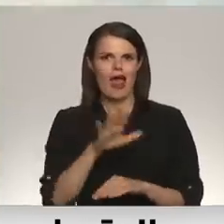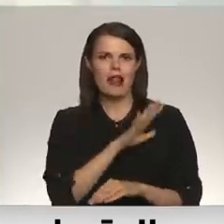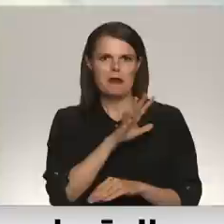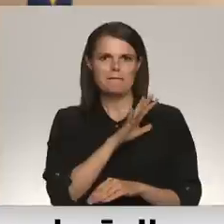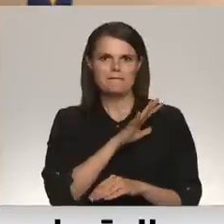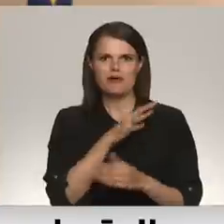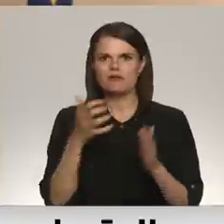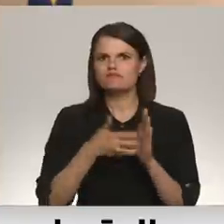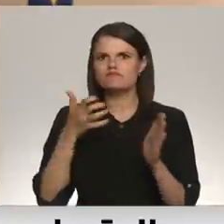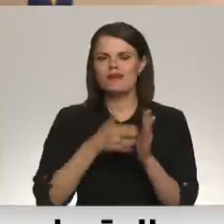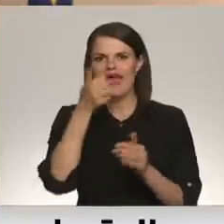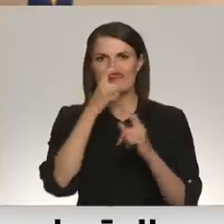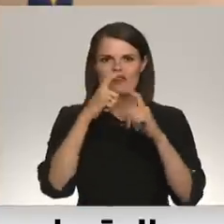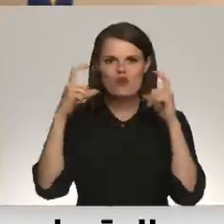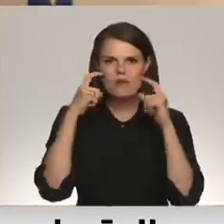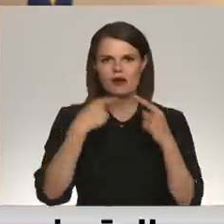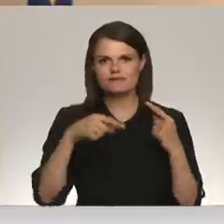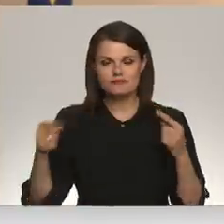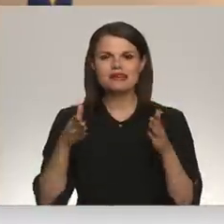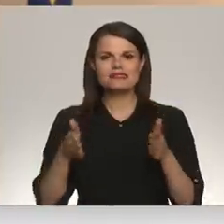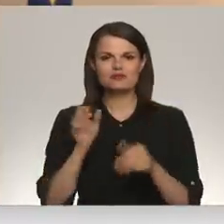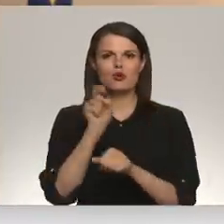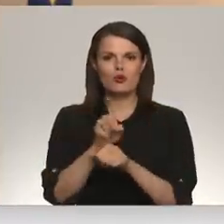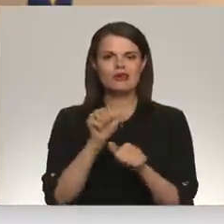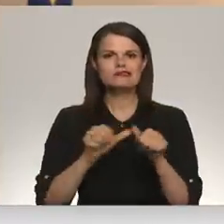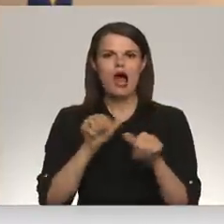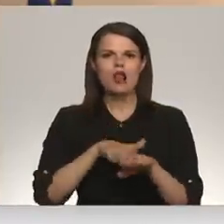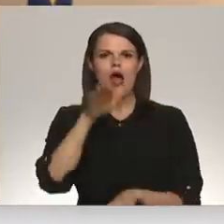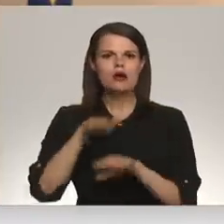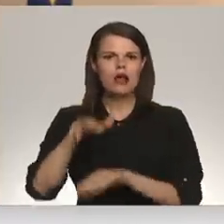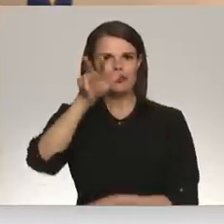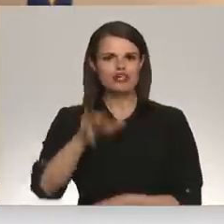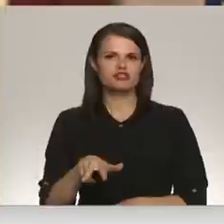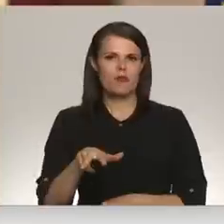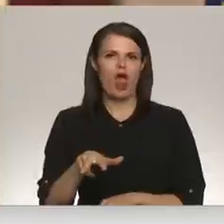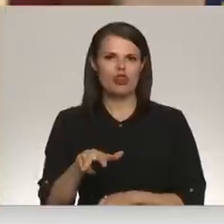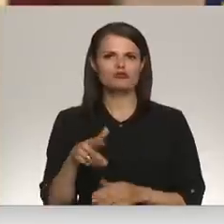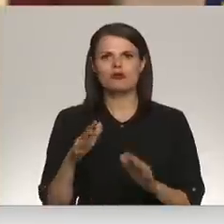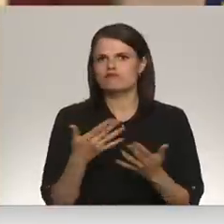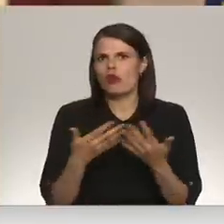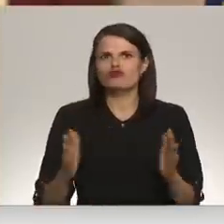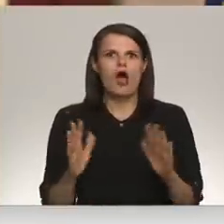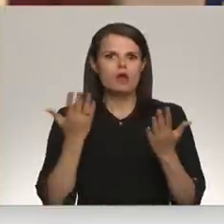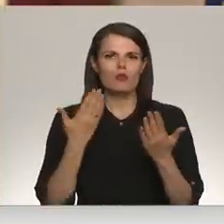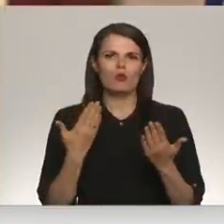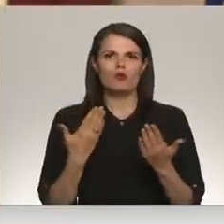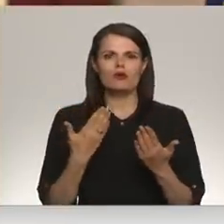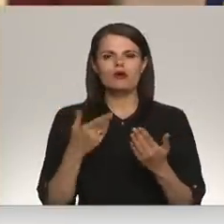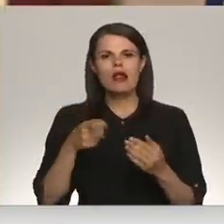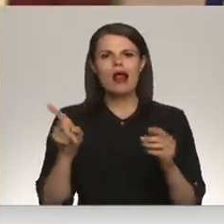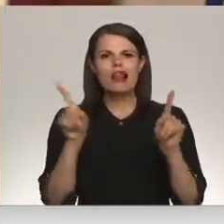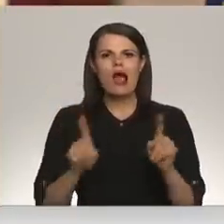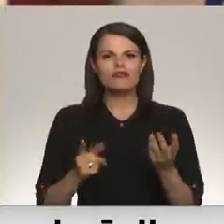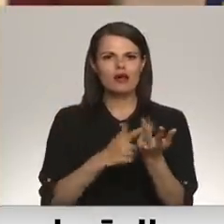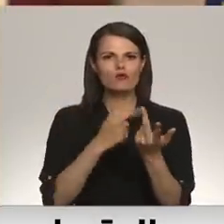Slimnīcām ir uzdots veidot zāļu krājums trīs mēnešiem, reiķinoties ar visdažādākajām situācijām. Mēs tādēvē to nomenklatūru, ja lietu